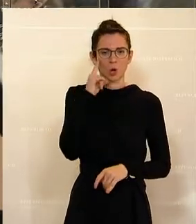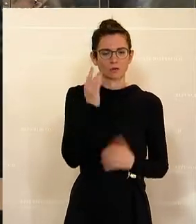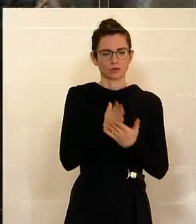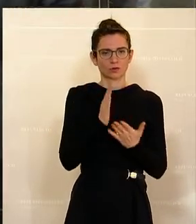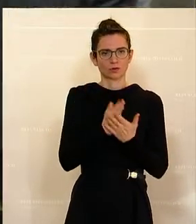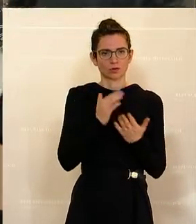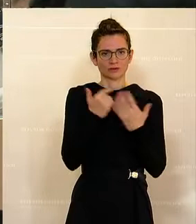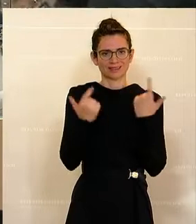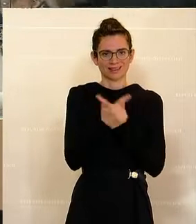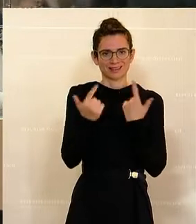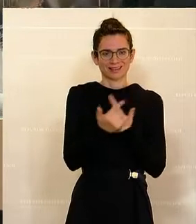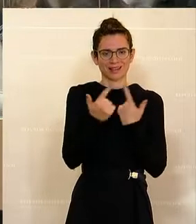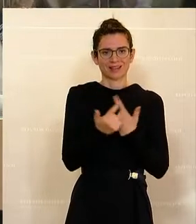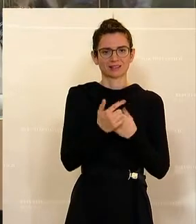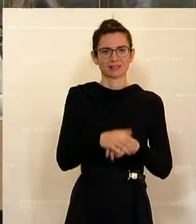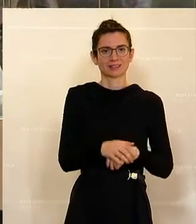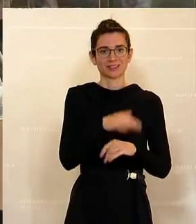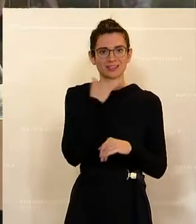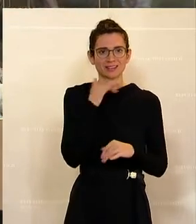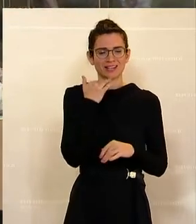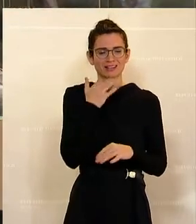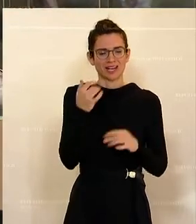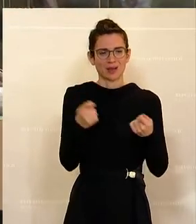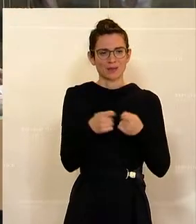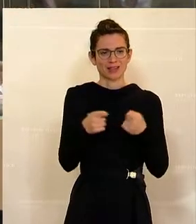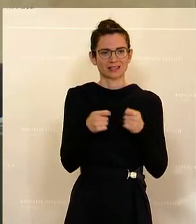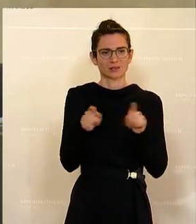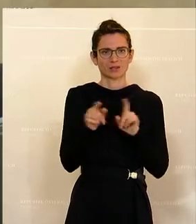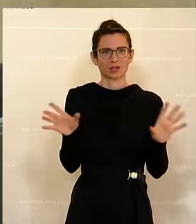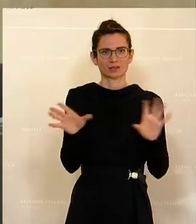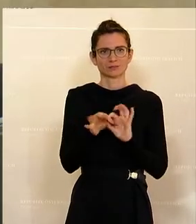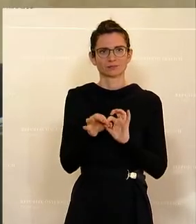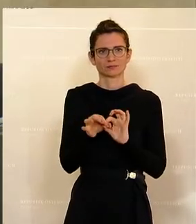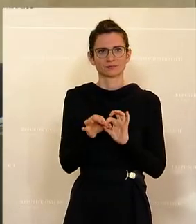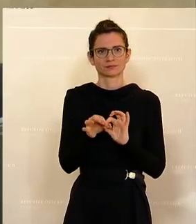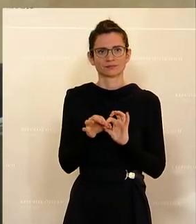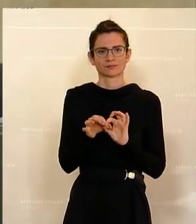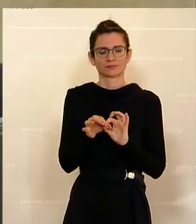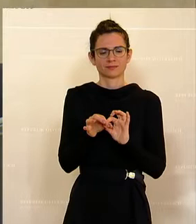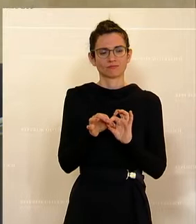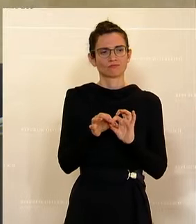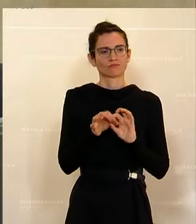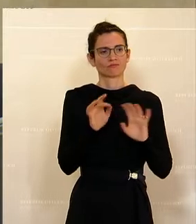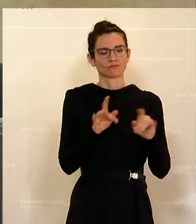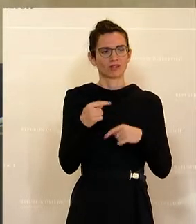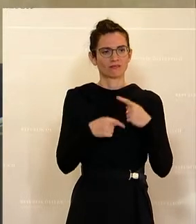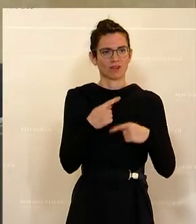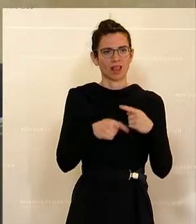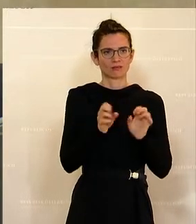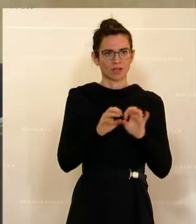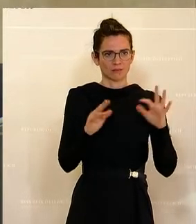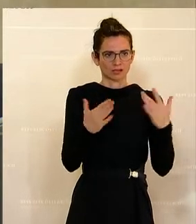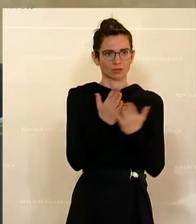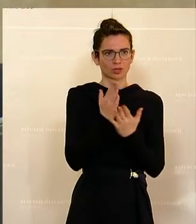auch im Detail dargestellt. Und viele dieser Maßnahmen bauen auf jenen auf, die wir eben im Verlauf der Pandemie